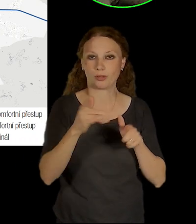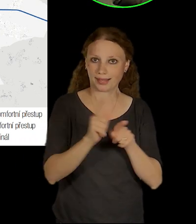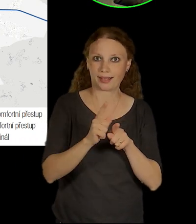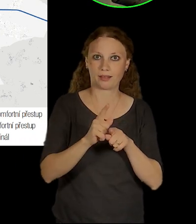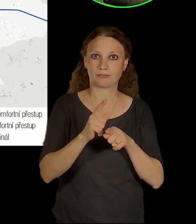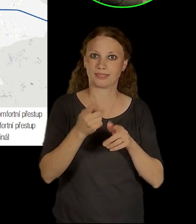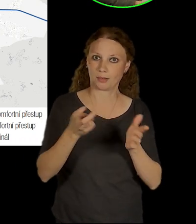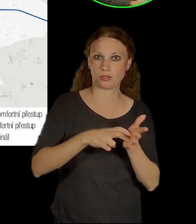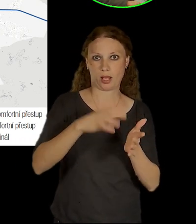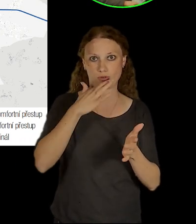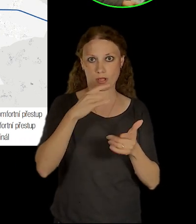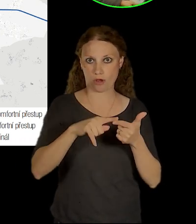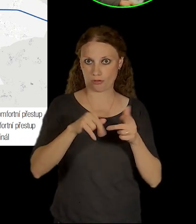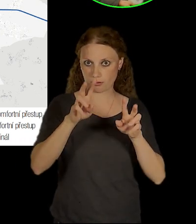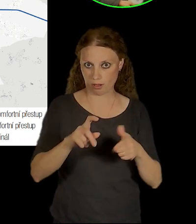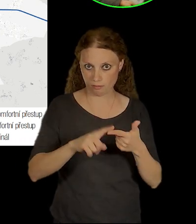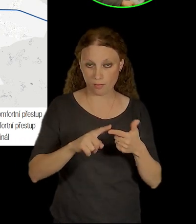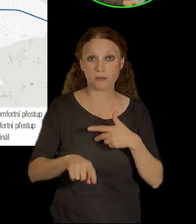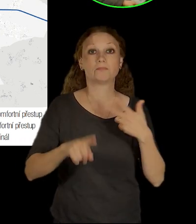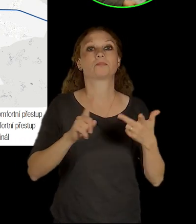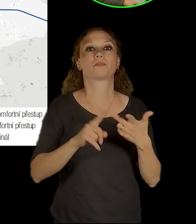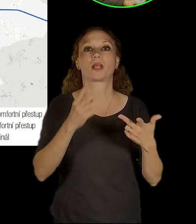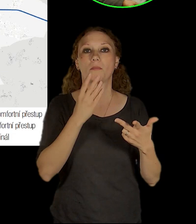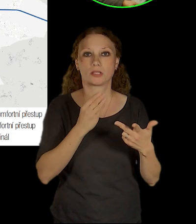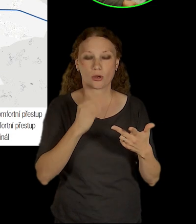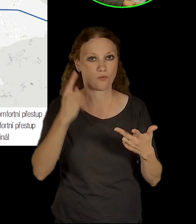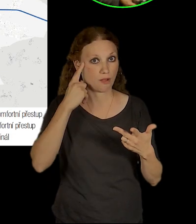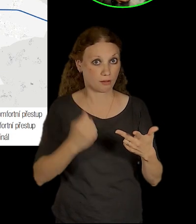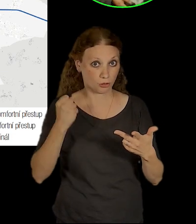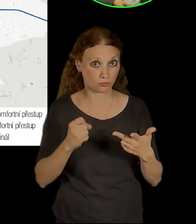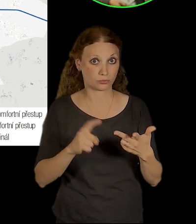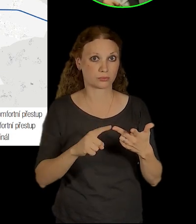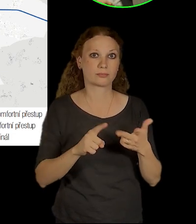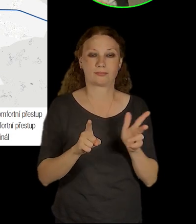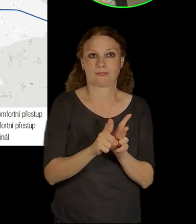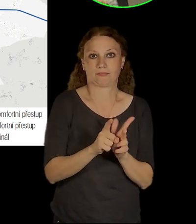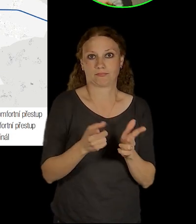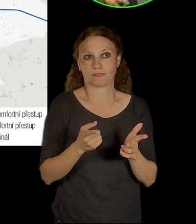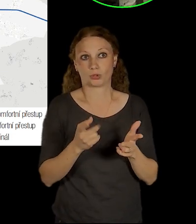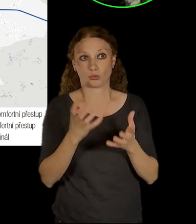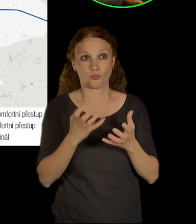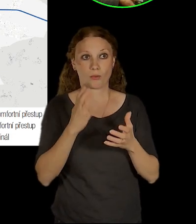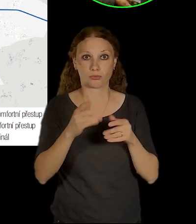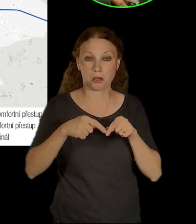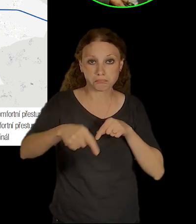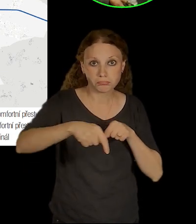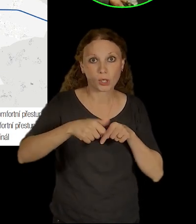nádraží, které by snad do pár měsíců mělo dojít k zahájení výstavby. Vltavská, respektive